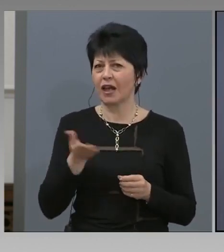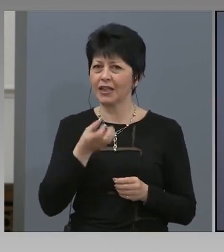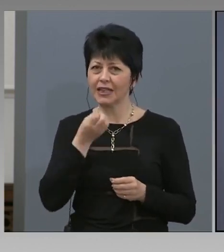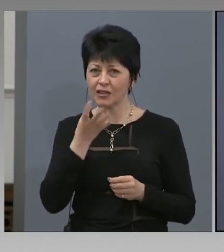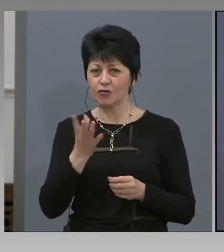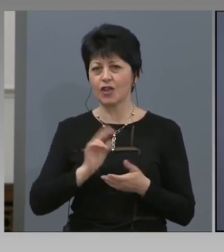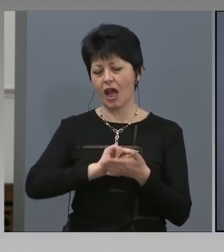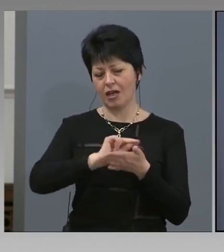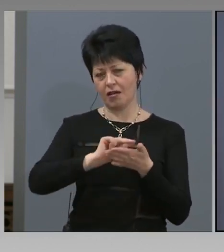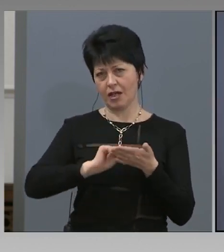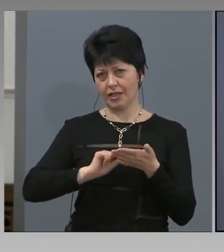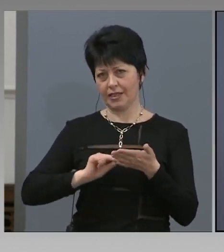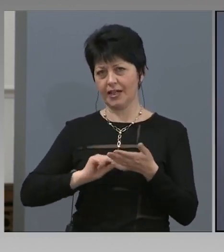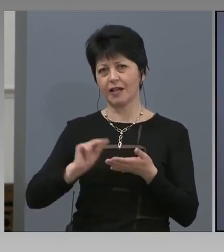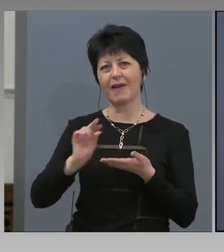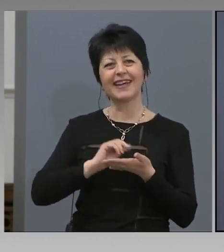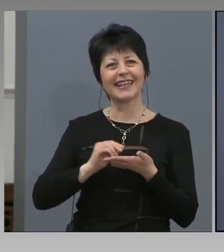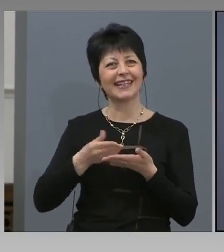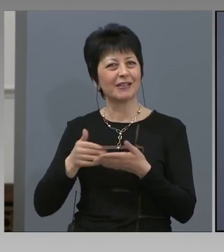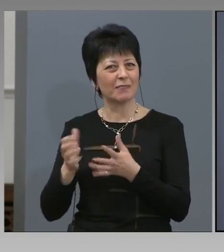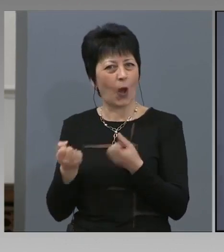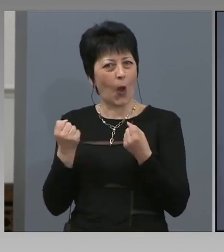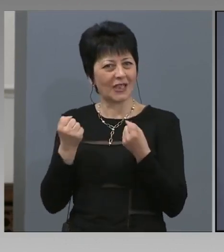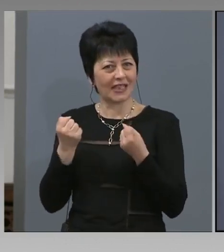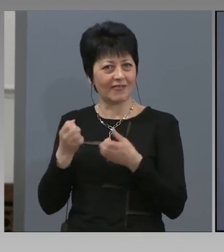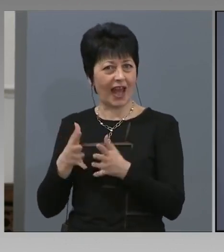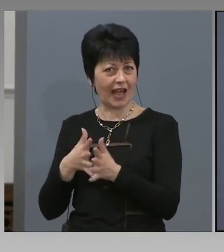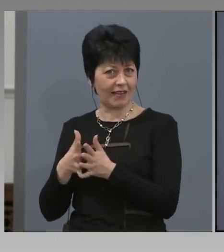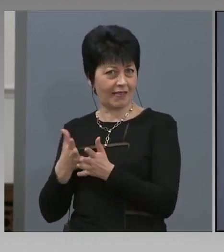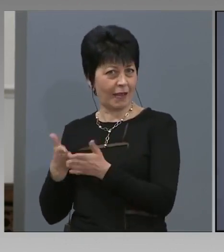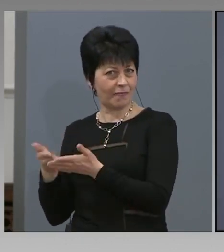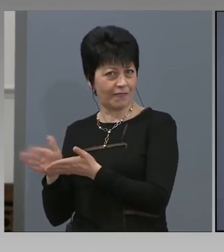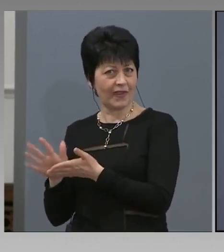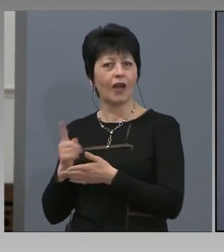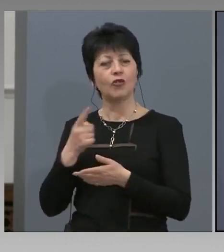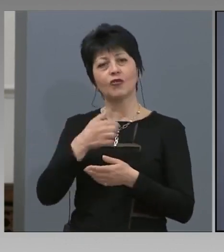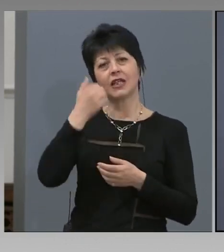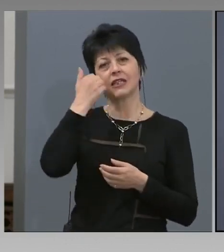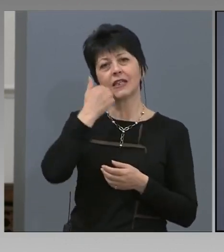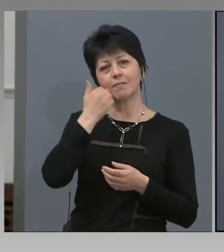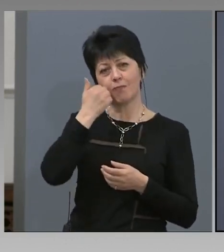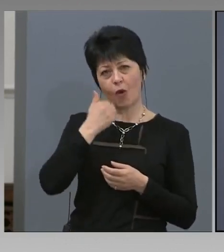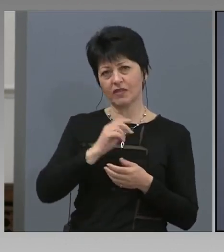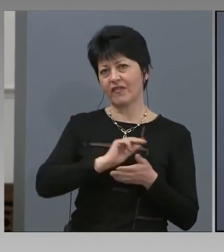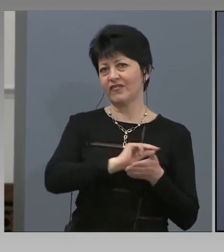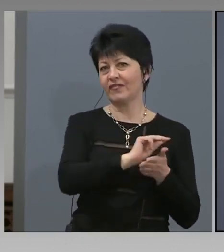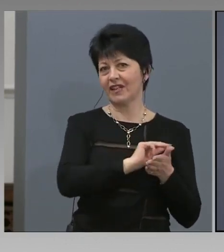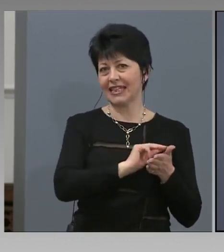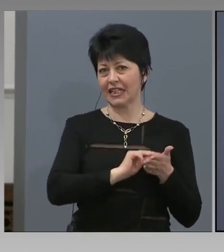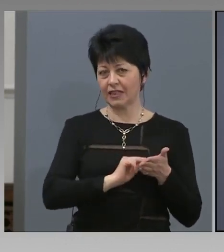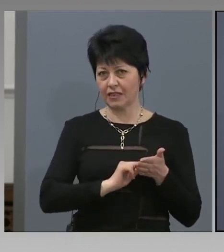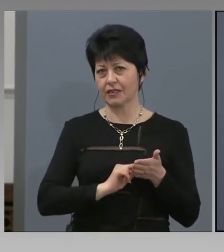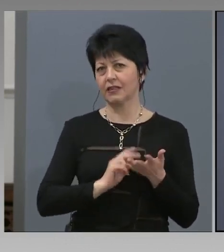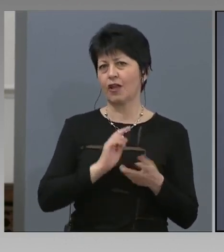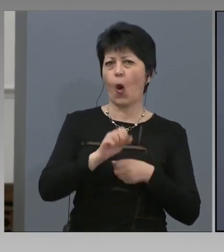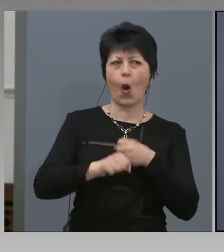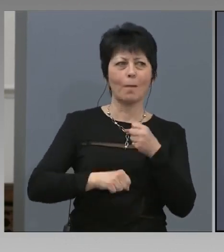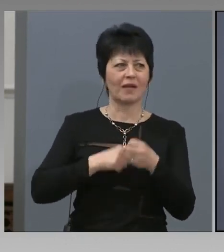изписаните случаи и това нещо се ползва вече в статистиката, обработката на данни,